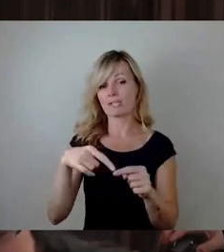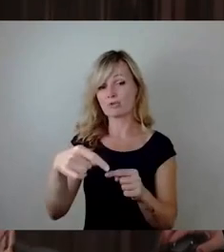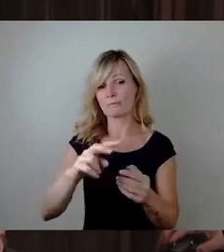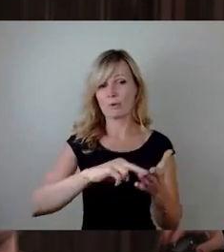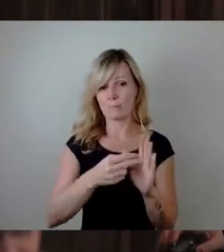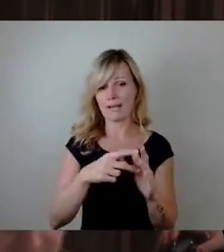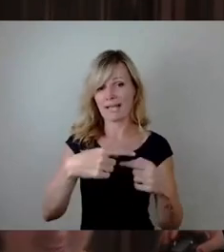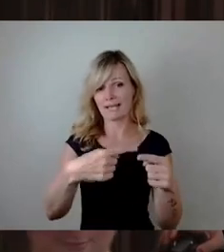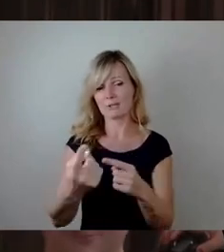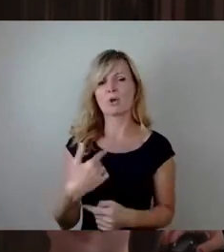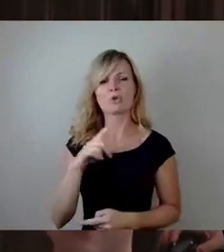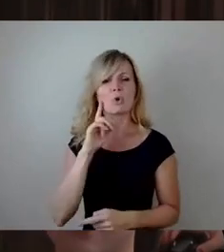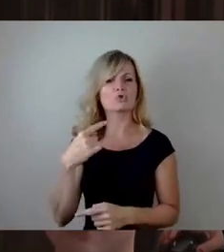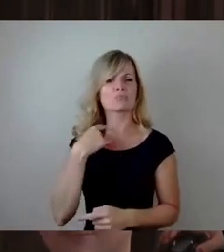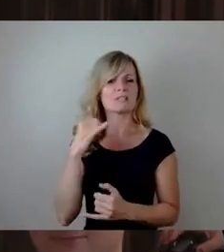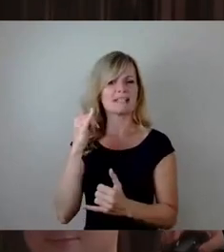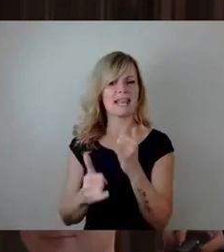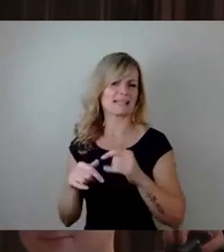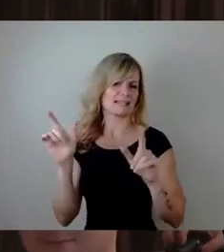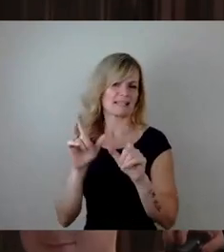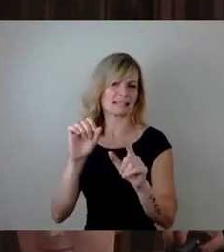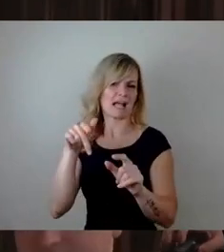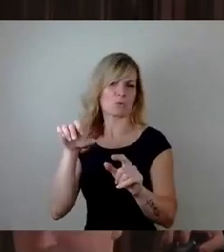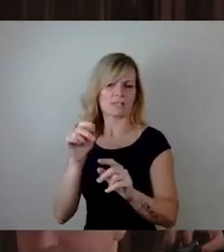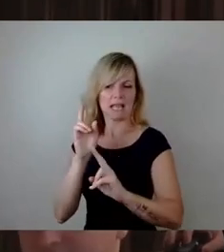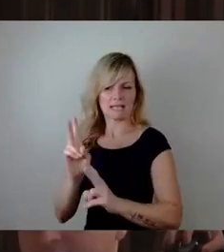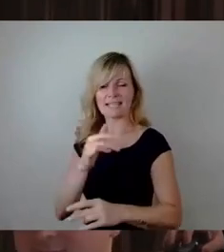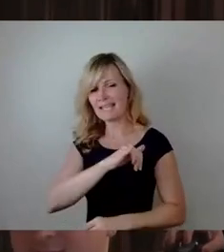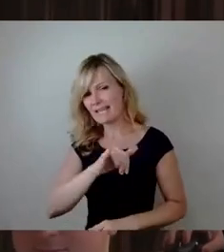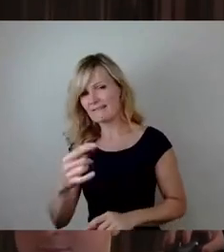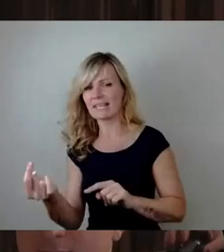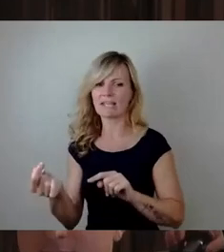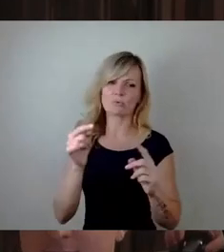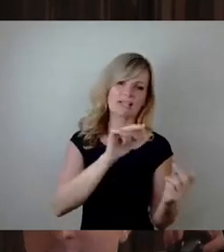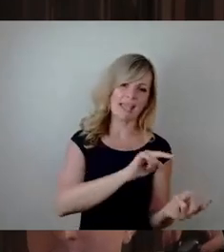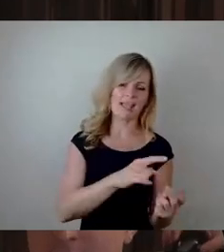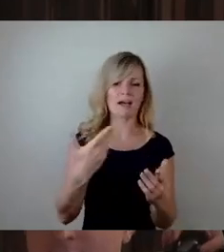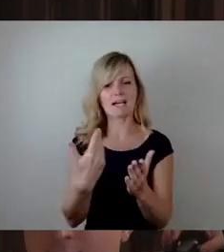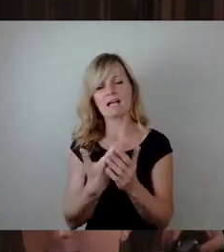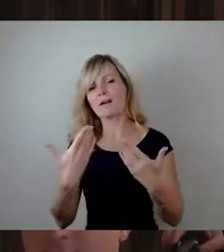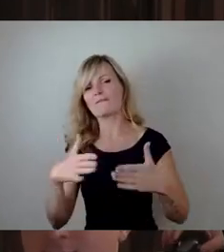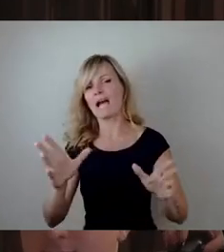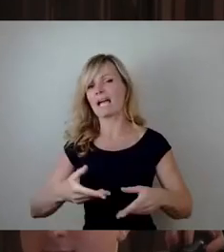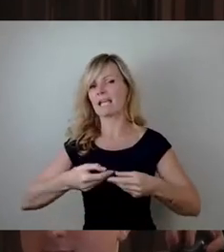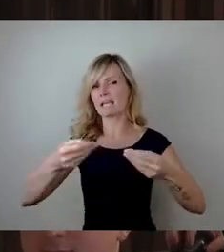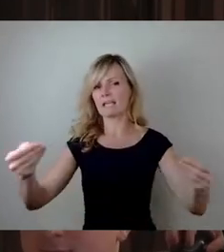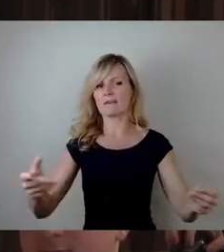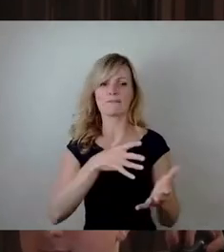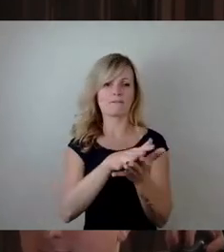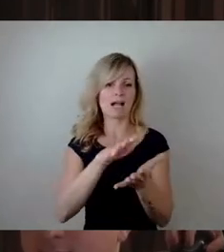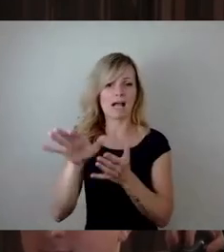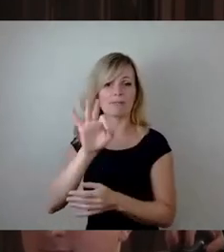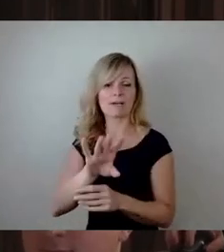letzten Sausen rumliegt. Im ewigen Hin und Her um die freizügige Vergabe an ihren Wahlvereins Buddy Schröder